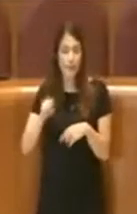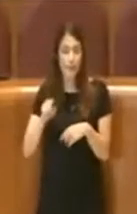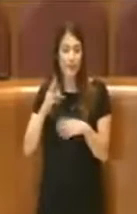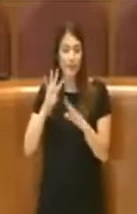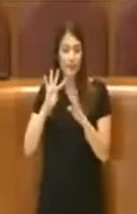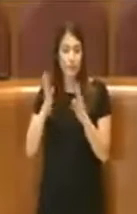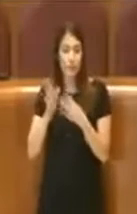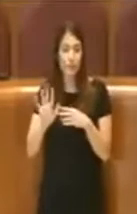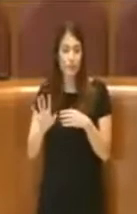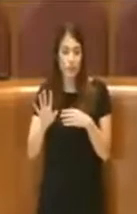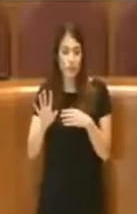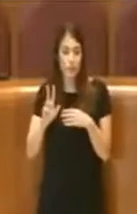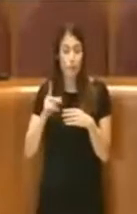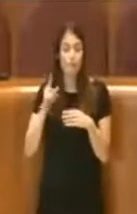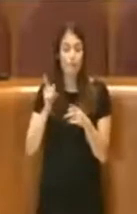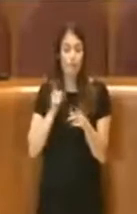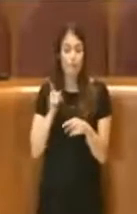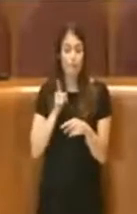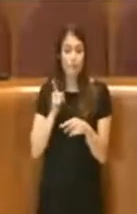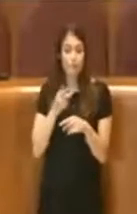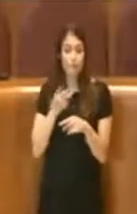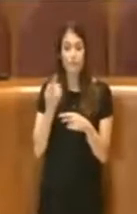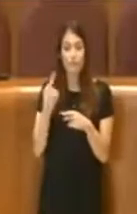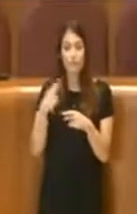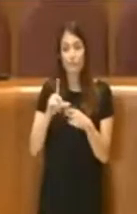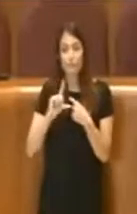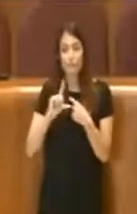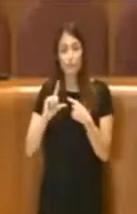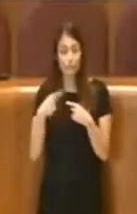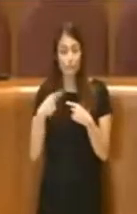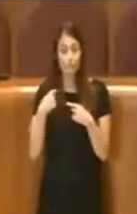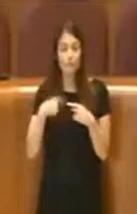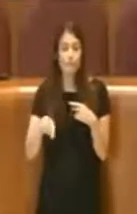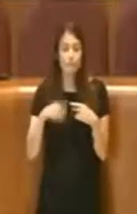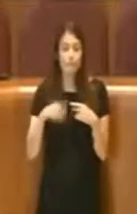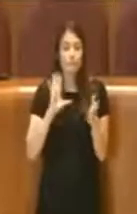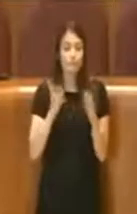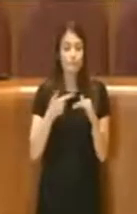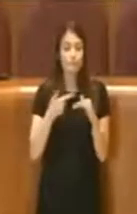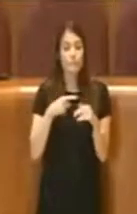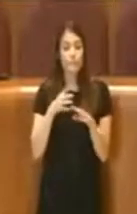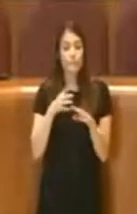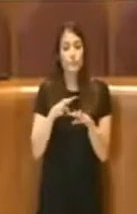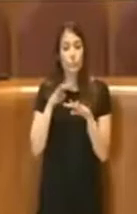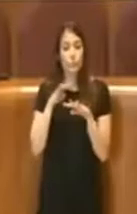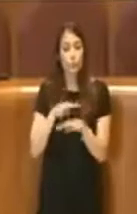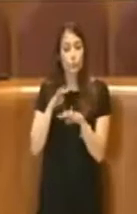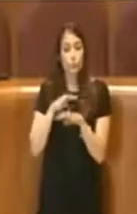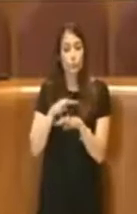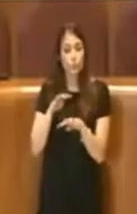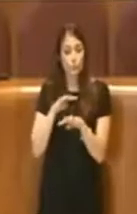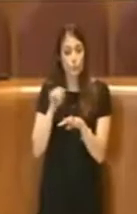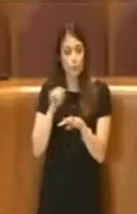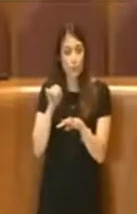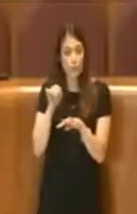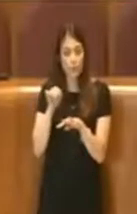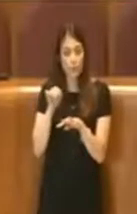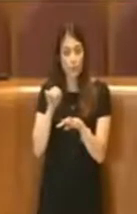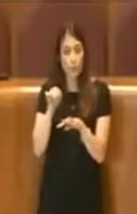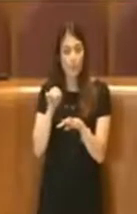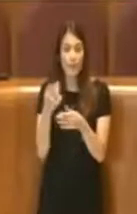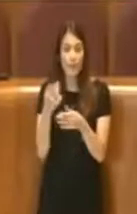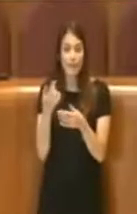comportò l'assenza di ordine e disposizione alle truppe e agli apparati dello Stato,